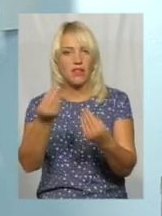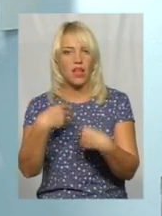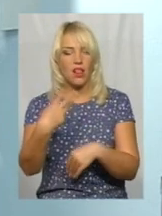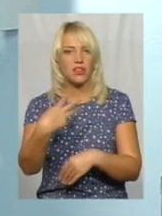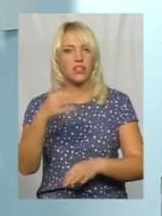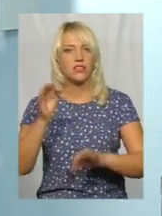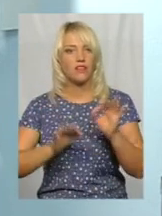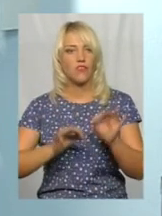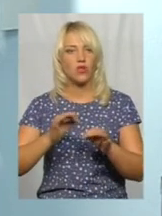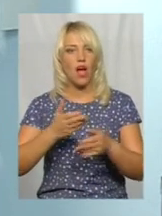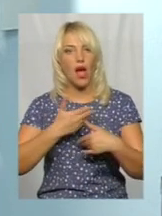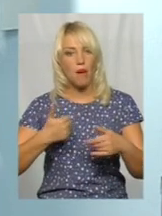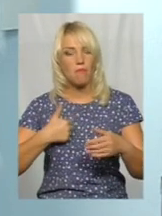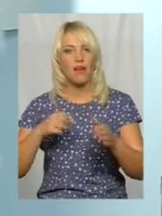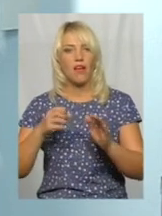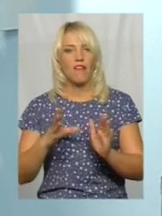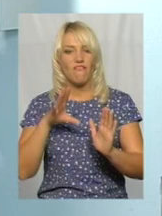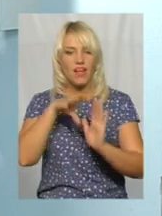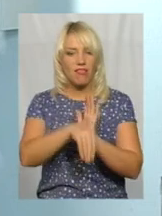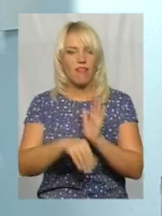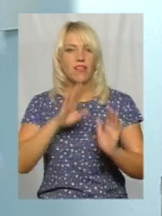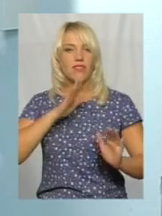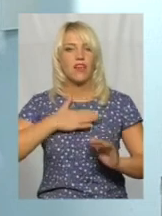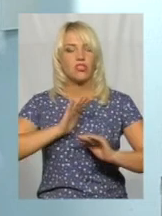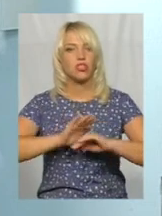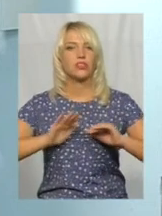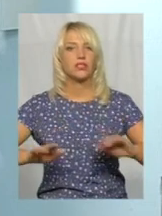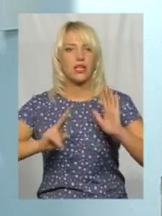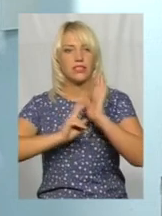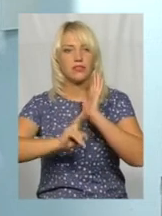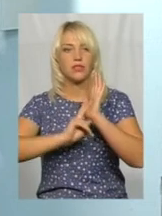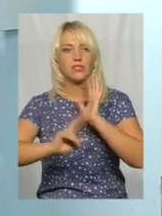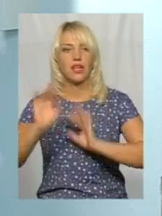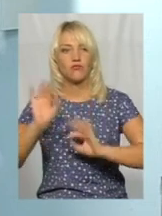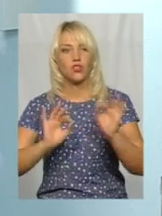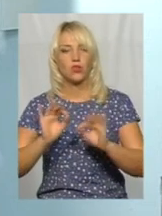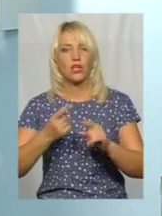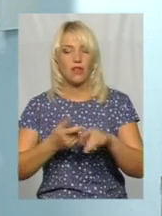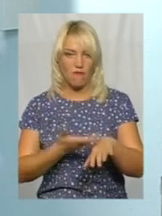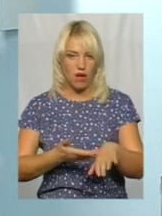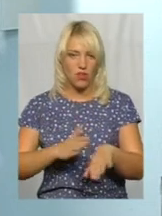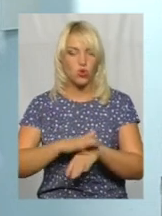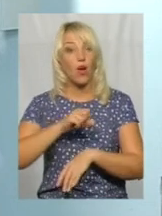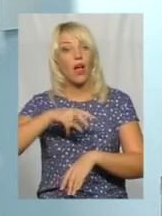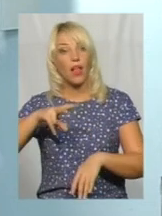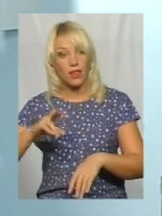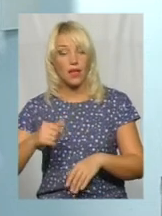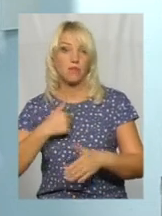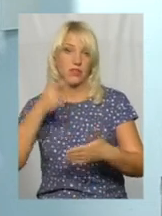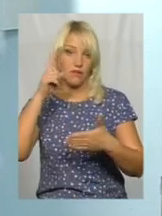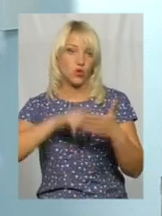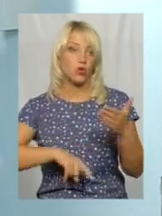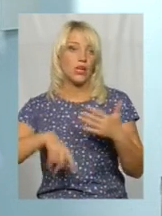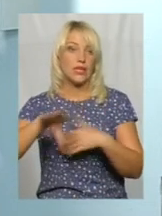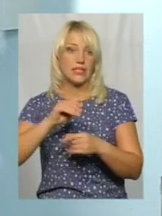і ми вклали в наших дітей, в нашу нову українську школу 70%. Безумовно, це важко, але ми з вірою це